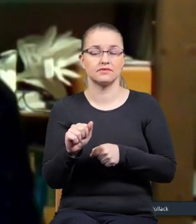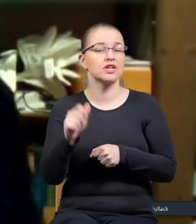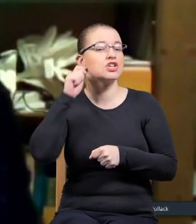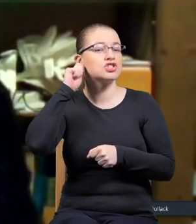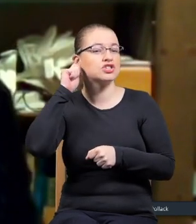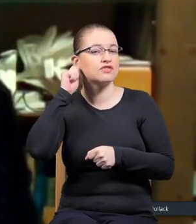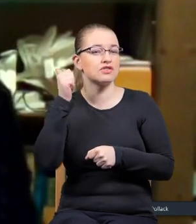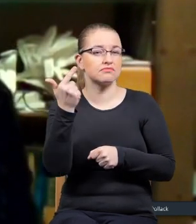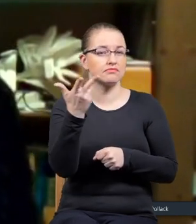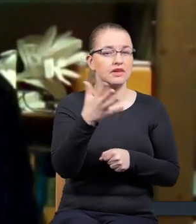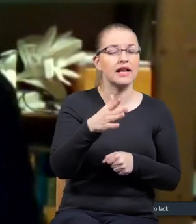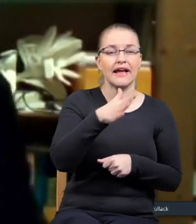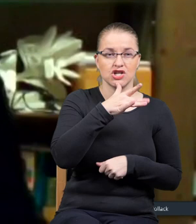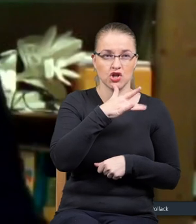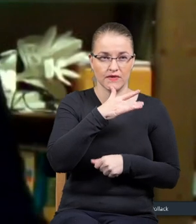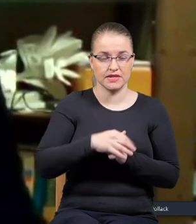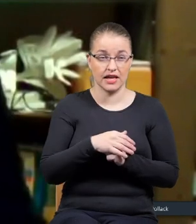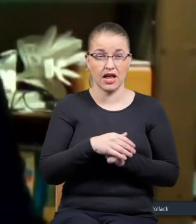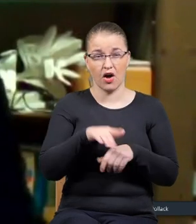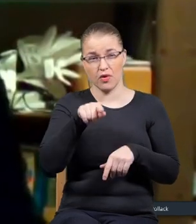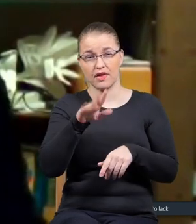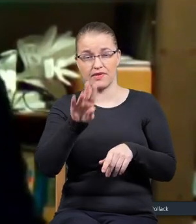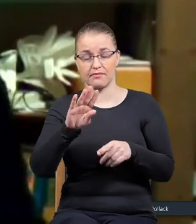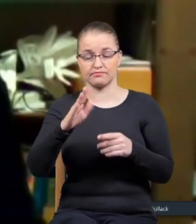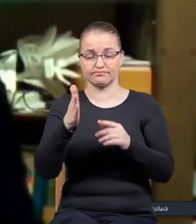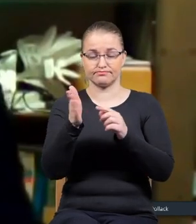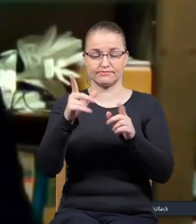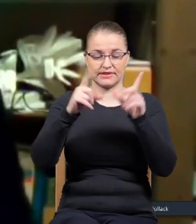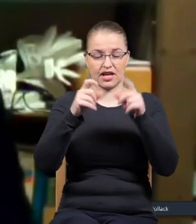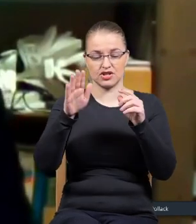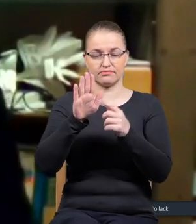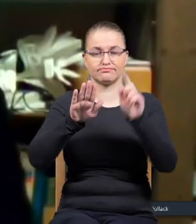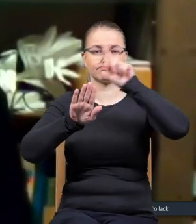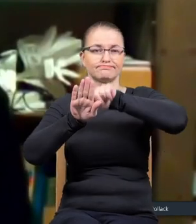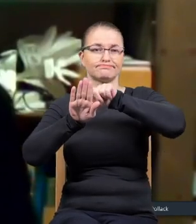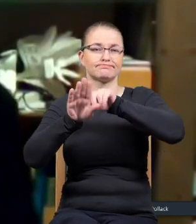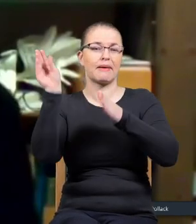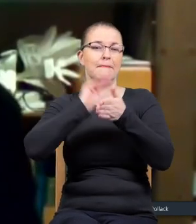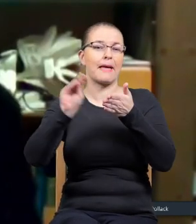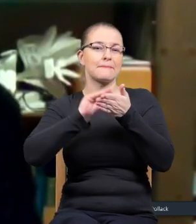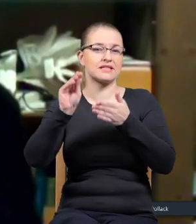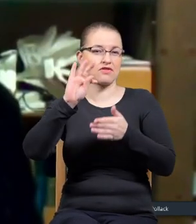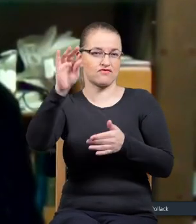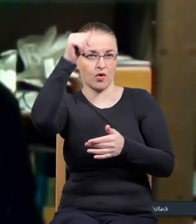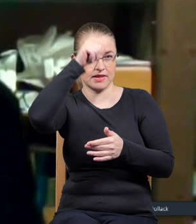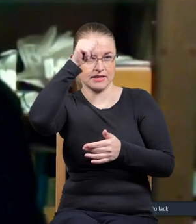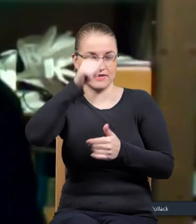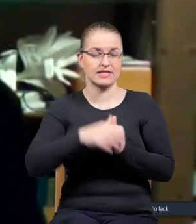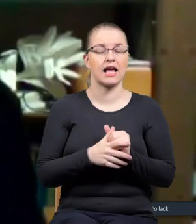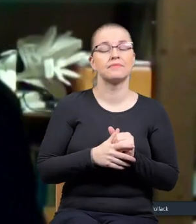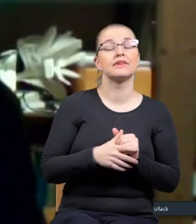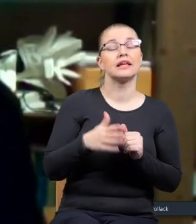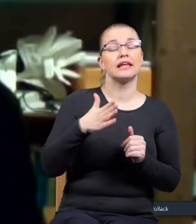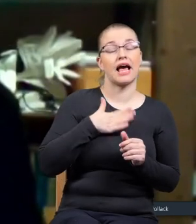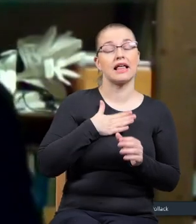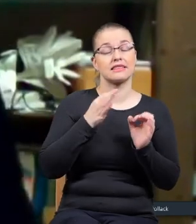dziewczyny siedowskie i tam oni na drugiej stronie oni się podpisali, więc ja mam te nazwiska i teraz